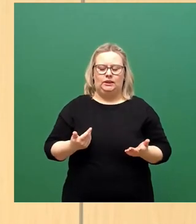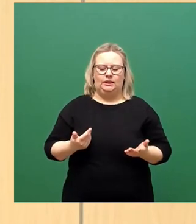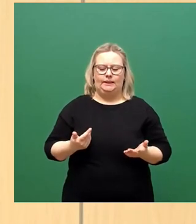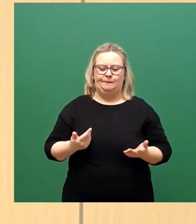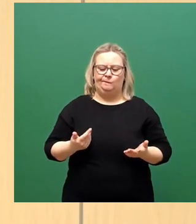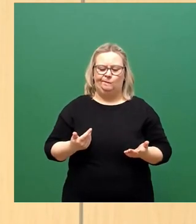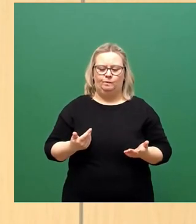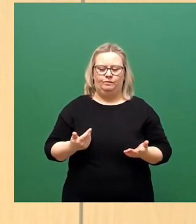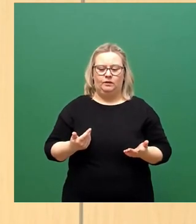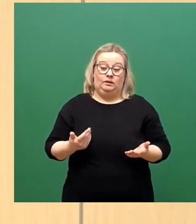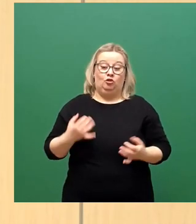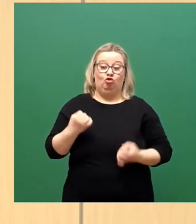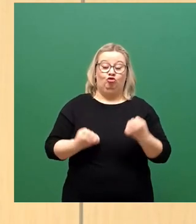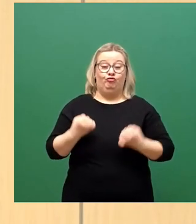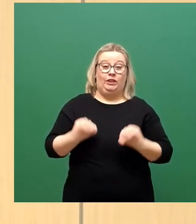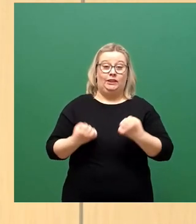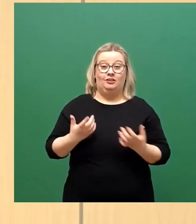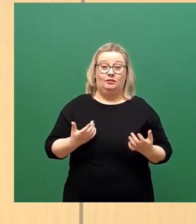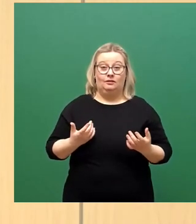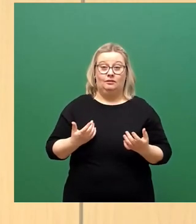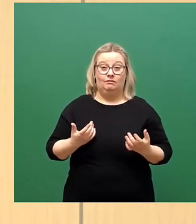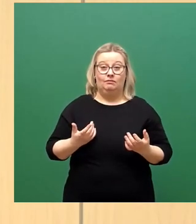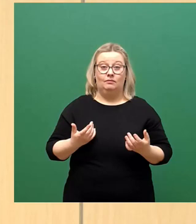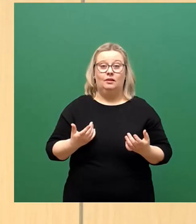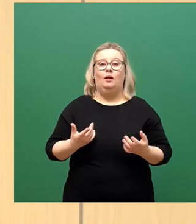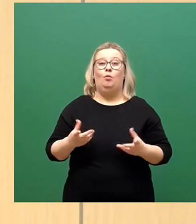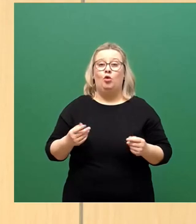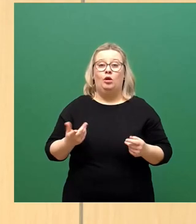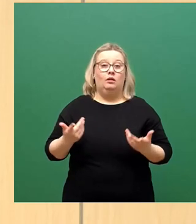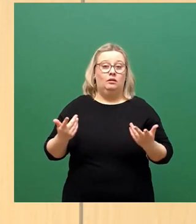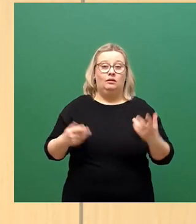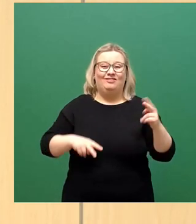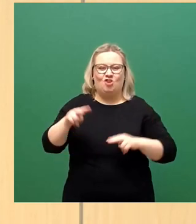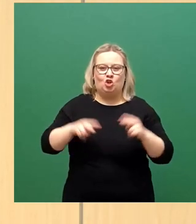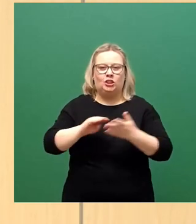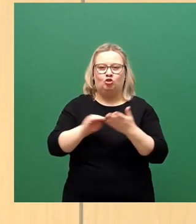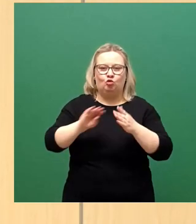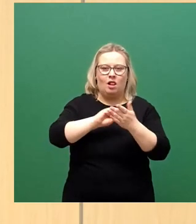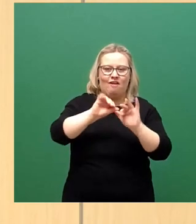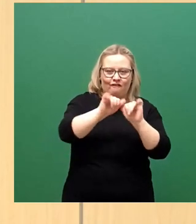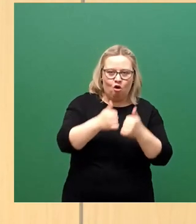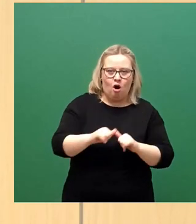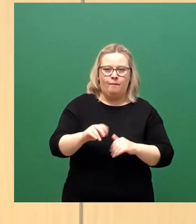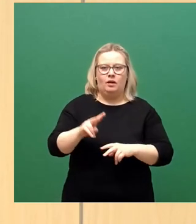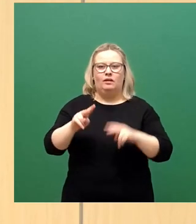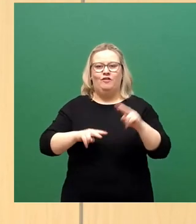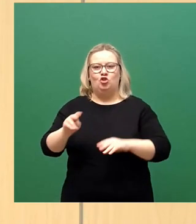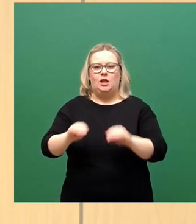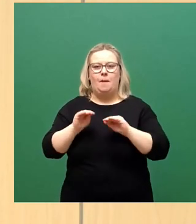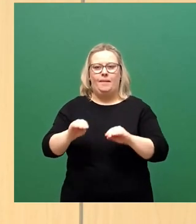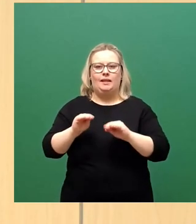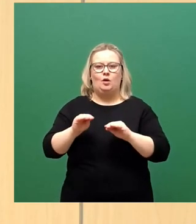Schwierig, also wir haben ja nun ganz unterschiedliche Schulformen mit ganz unterschiedlichen pädagogischen Konzepten.